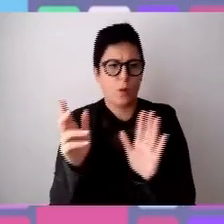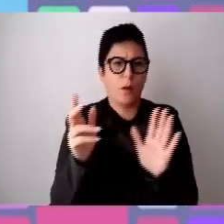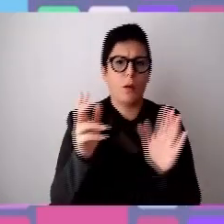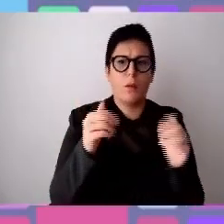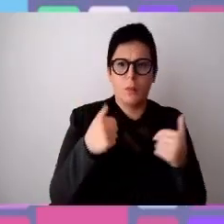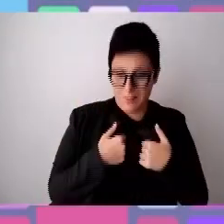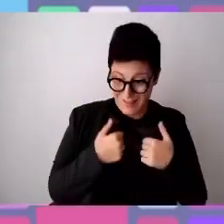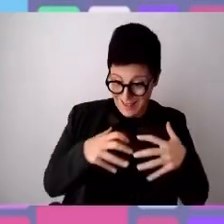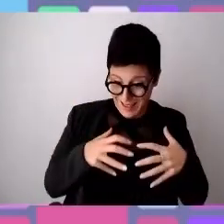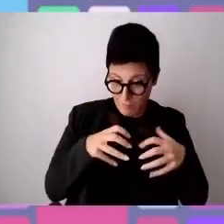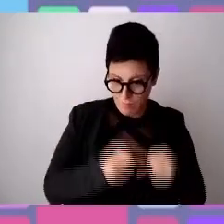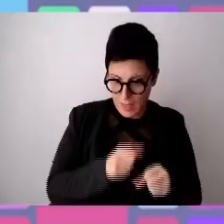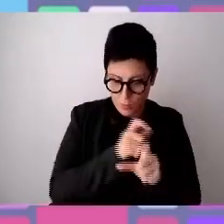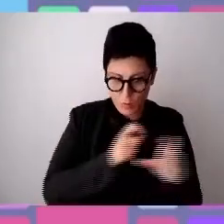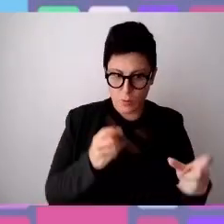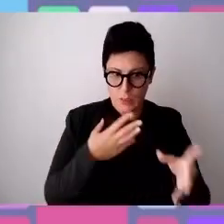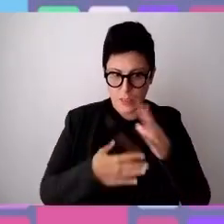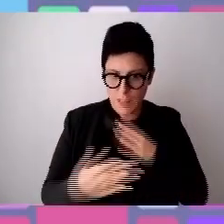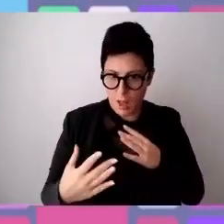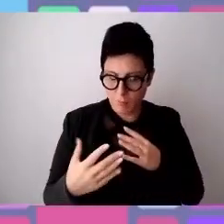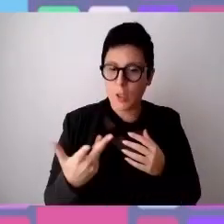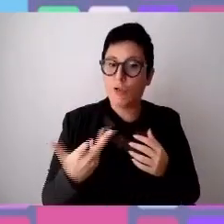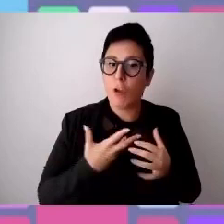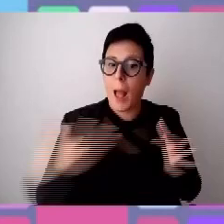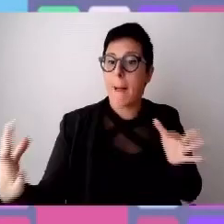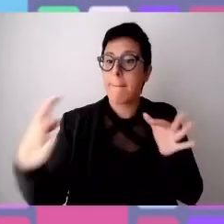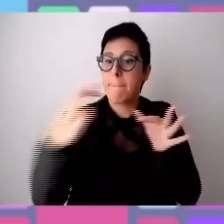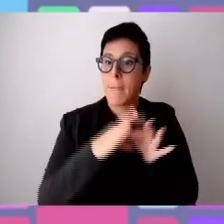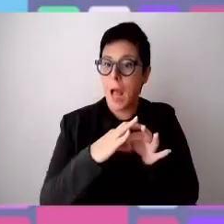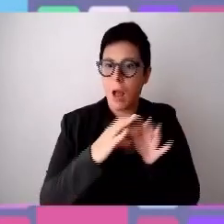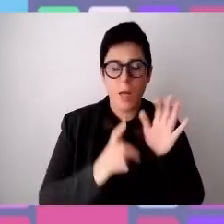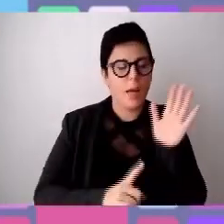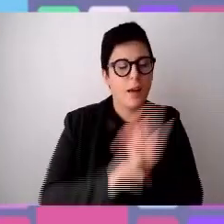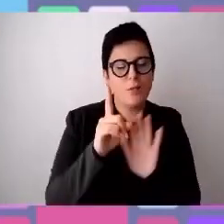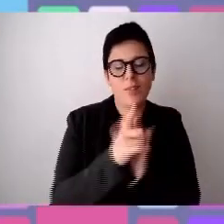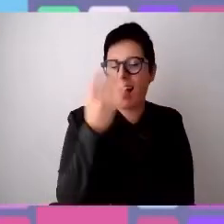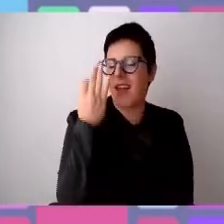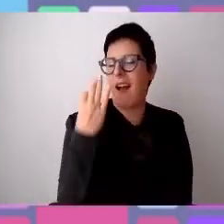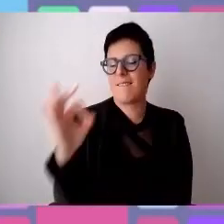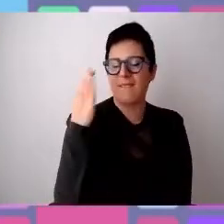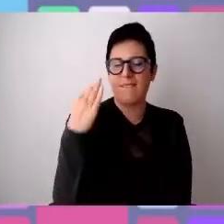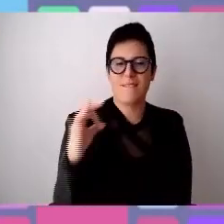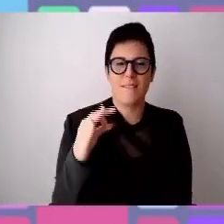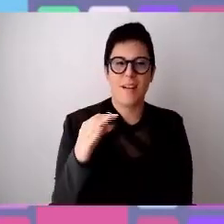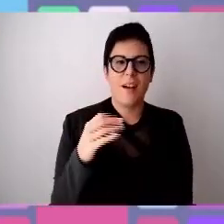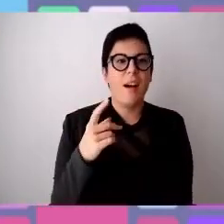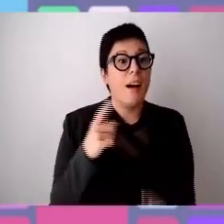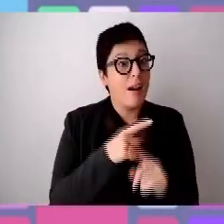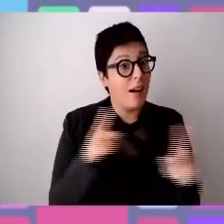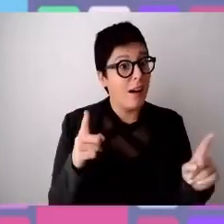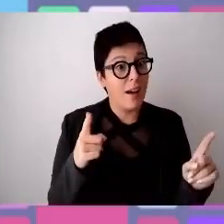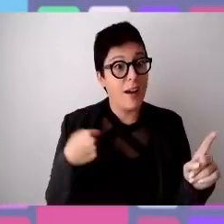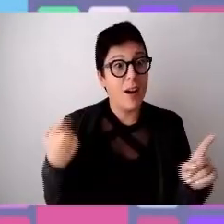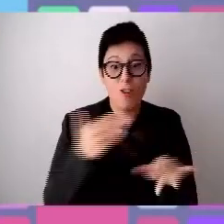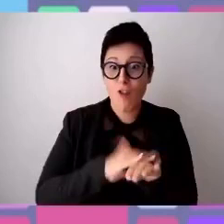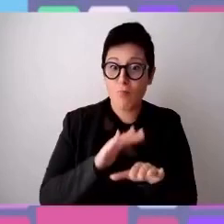e impegno da parte delle persone con disabilità, che possano ottenere grandissimi risultati, valorizzare le proprie